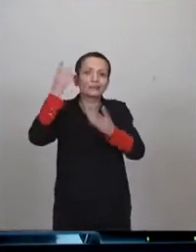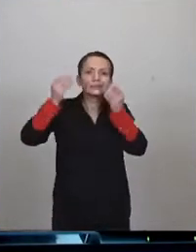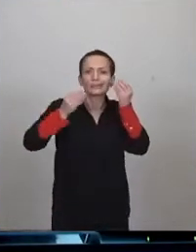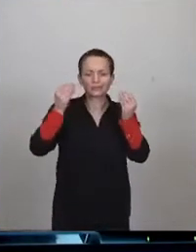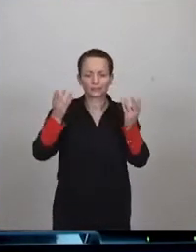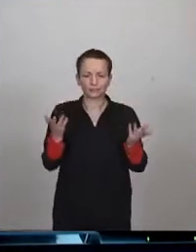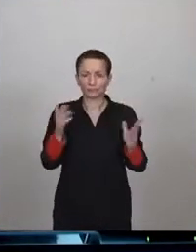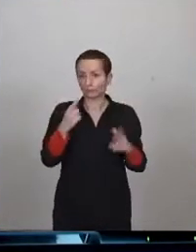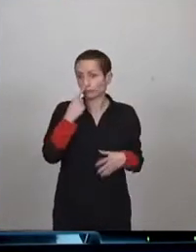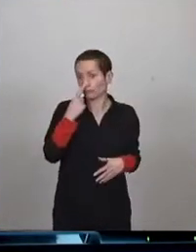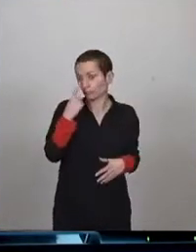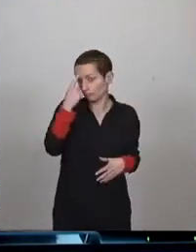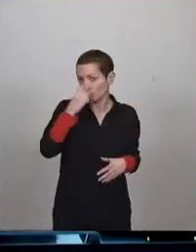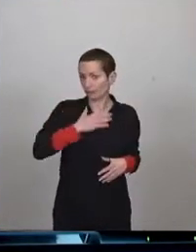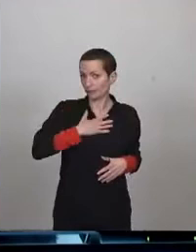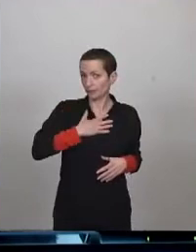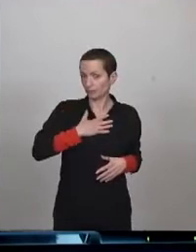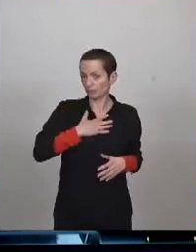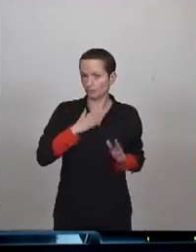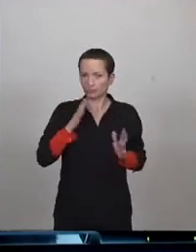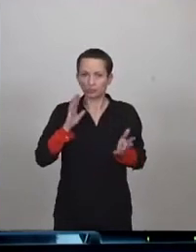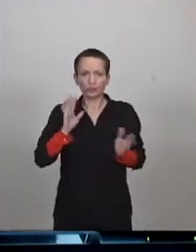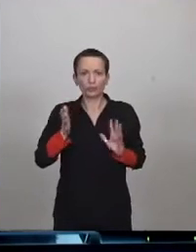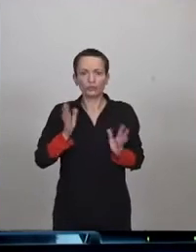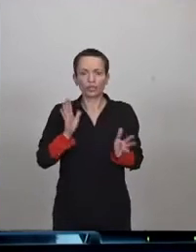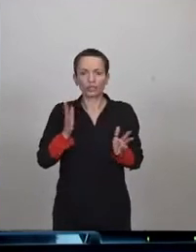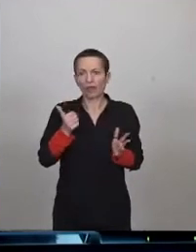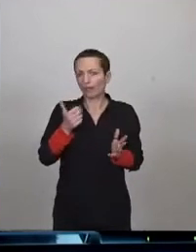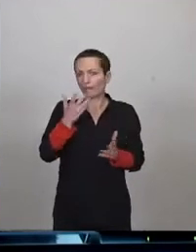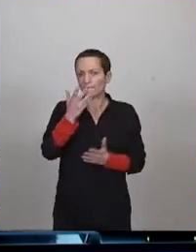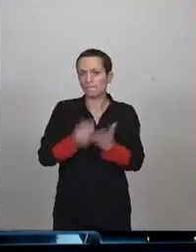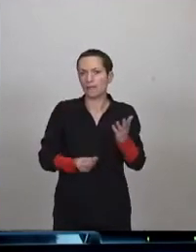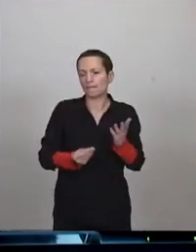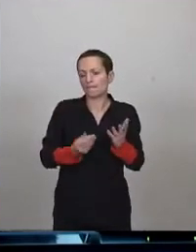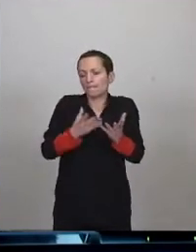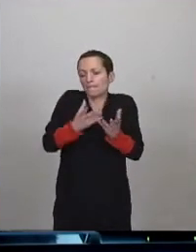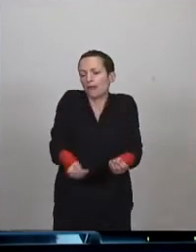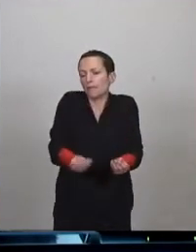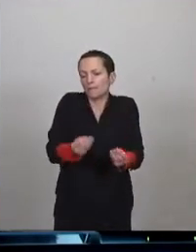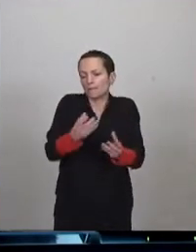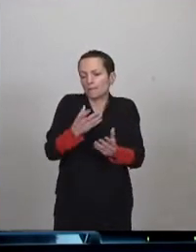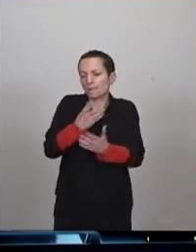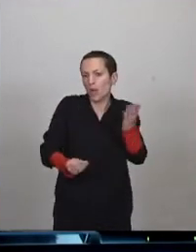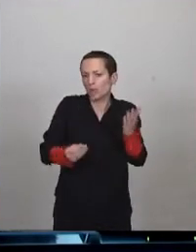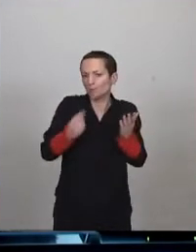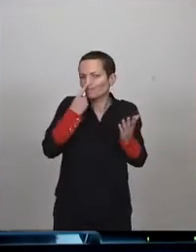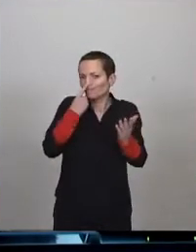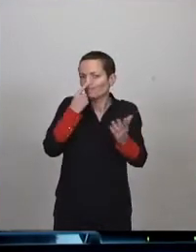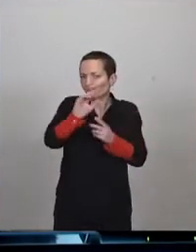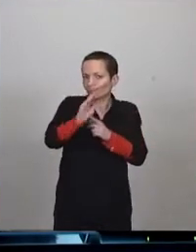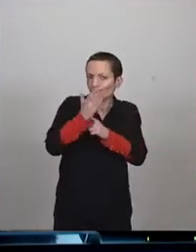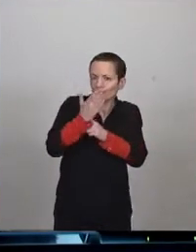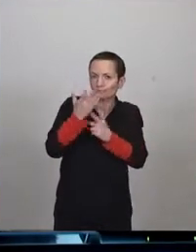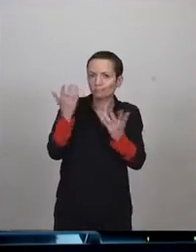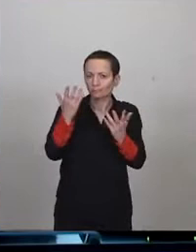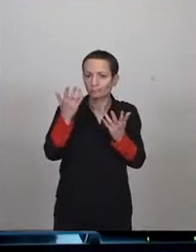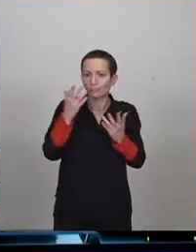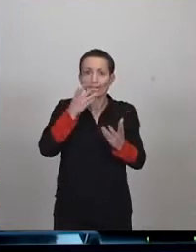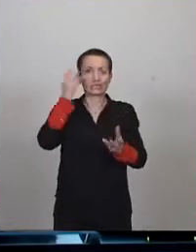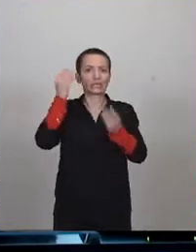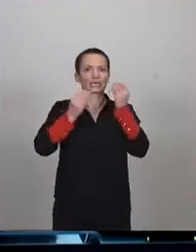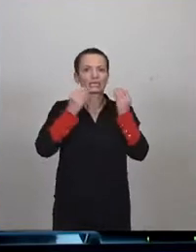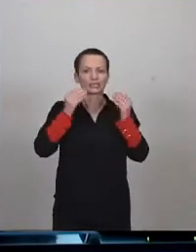je trouve qu'il y a peut-être un point de faiblesse ou d'inquiétude dans ces présentations et dans l'évolution globale de la ville, c'est la question de l'esthétique.